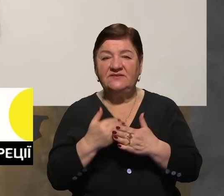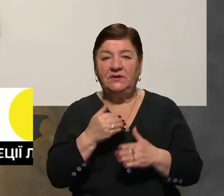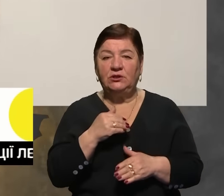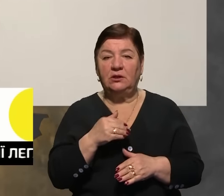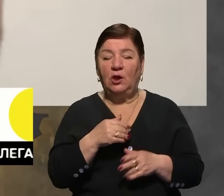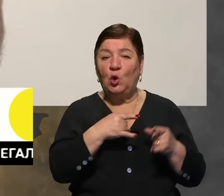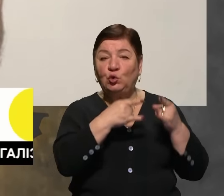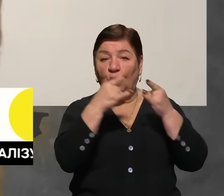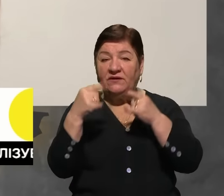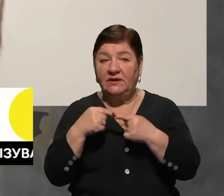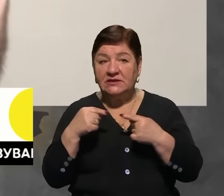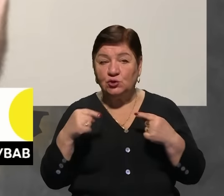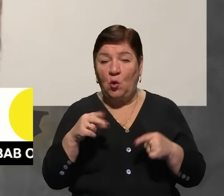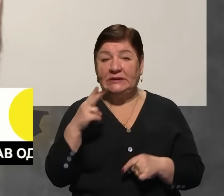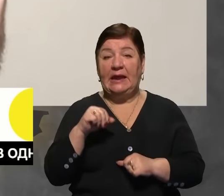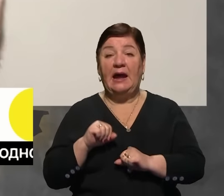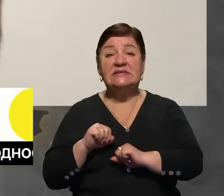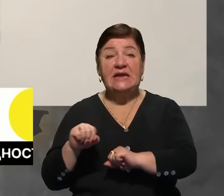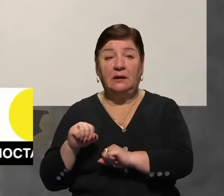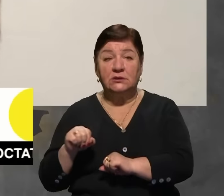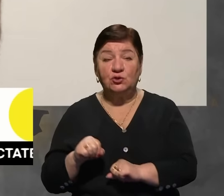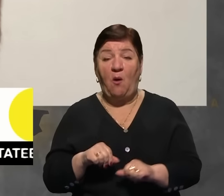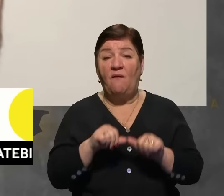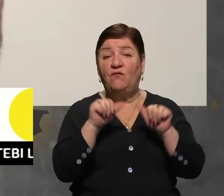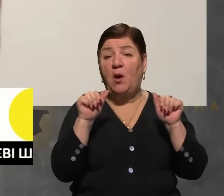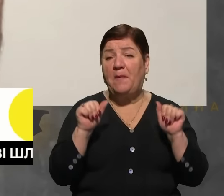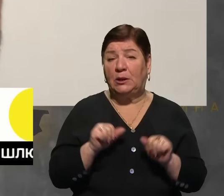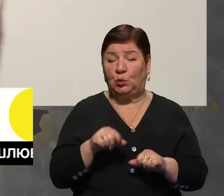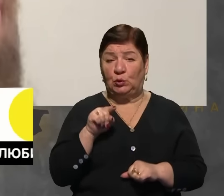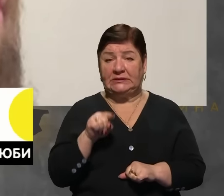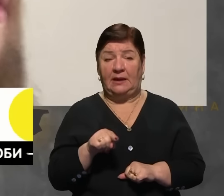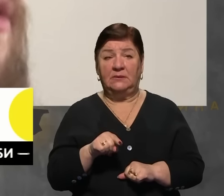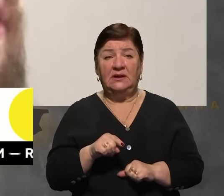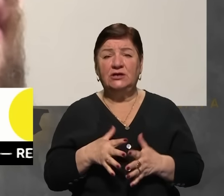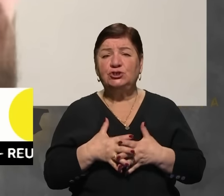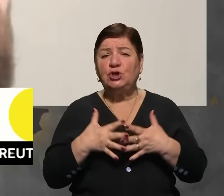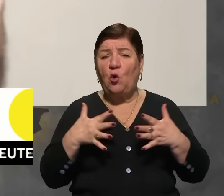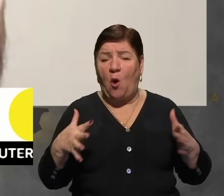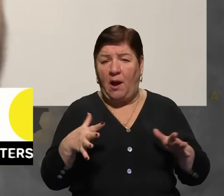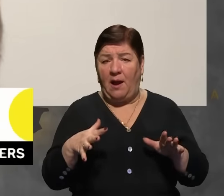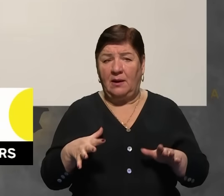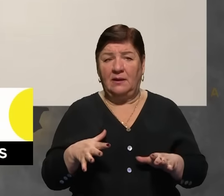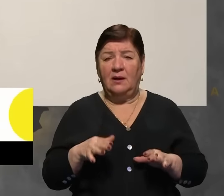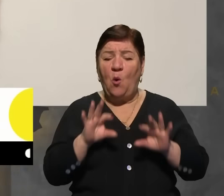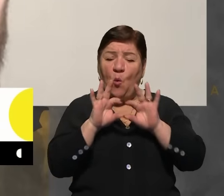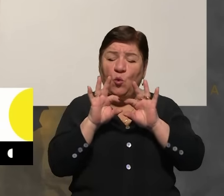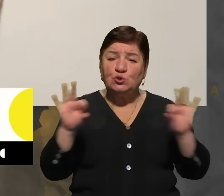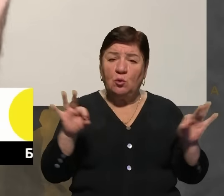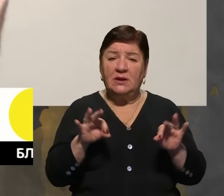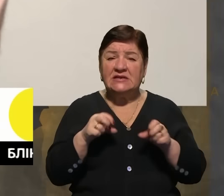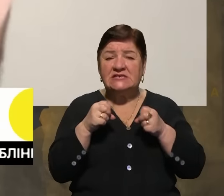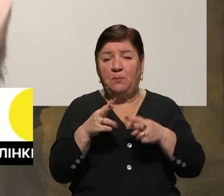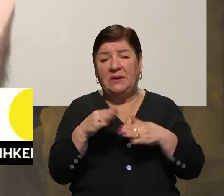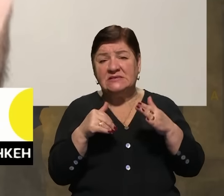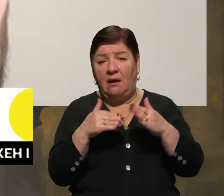Разного штиву, тобто це захисти формату, широкополосні, узькополосні спеціалізовані,